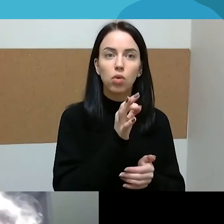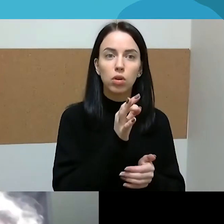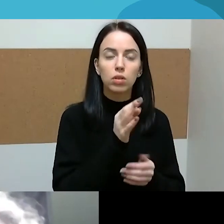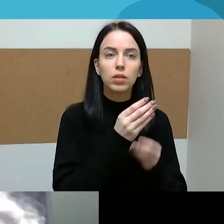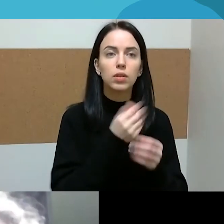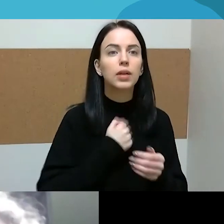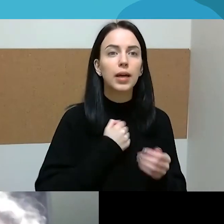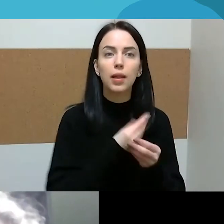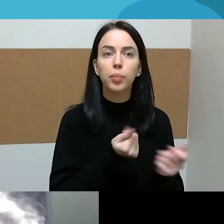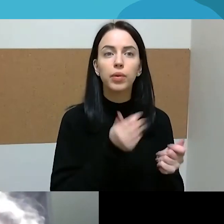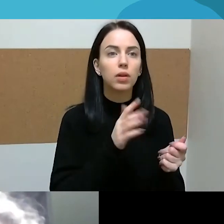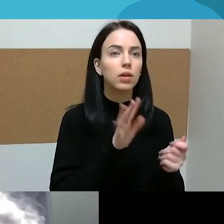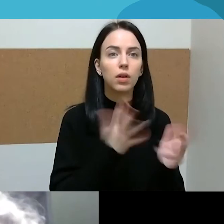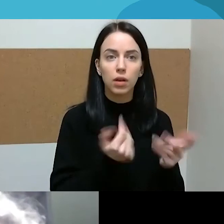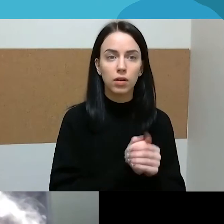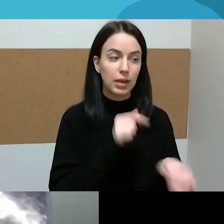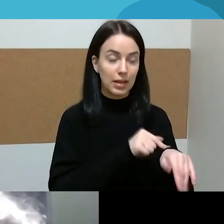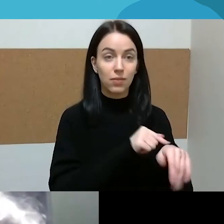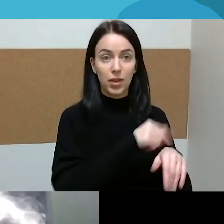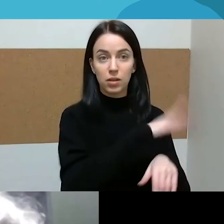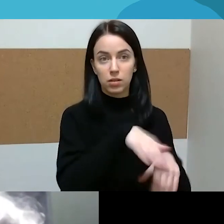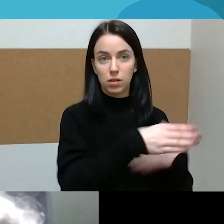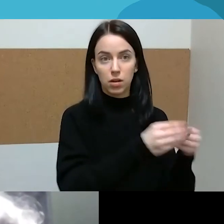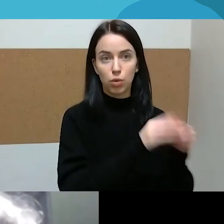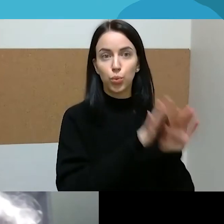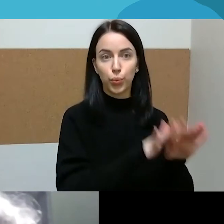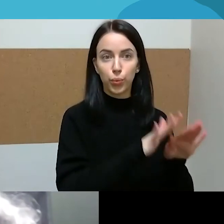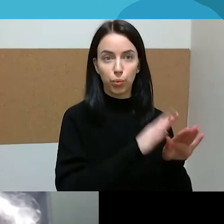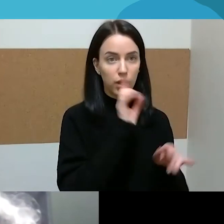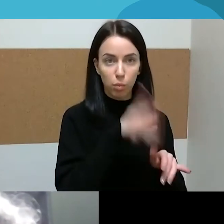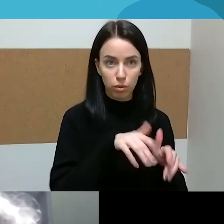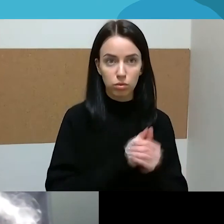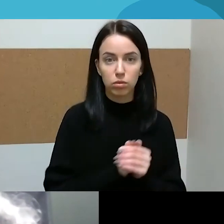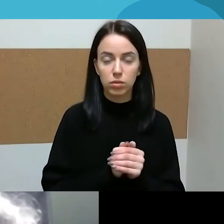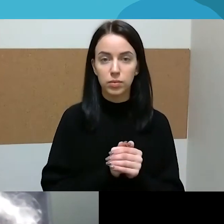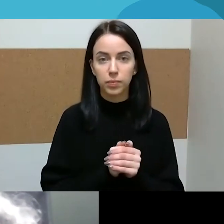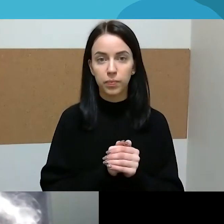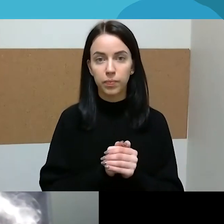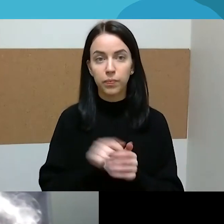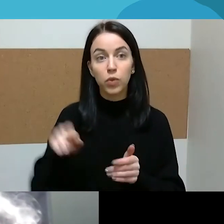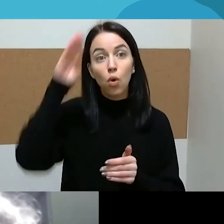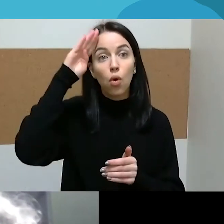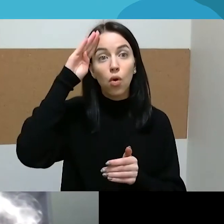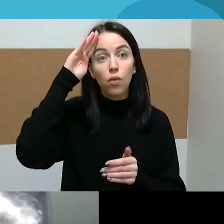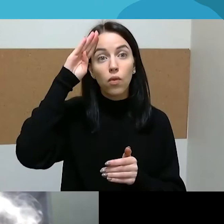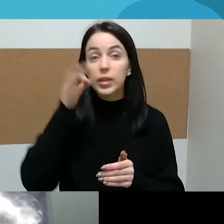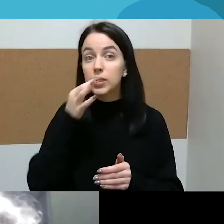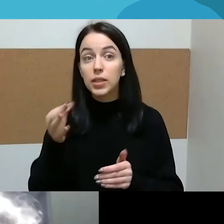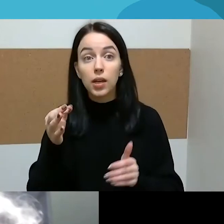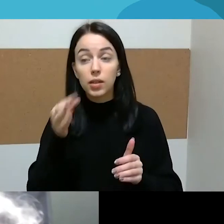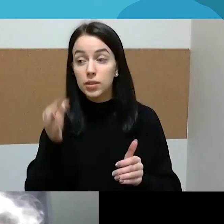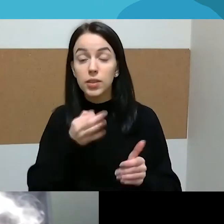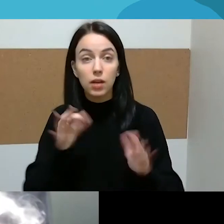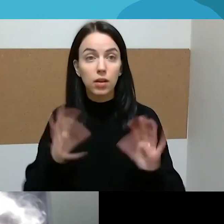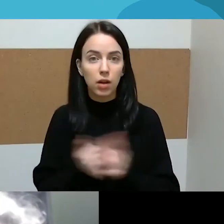tuo tarpu vyrai įvardina, kad jie praleidė per daug laiko ar daugiau laiko darbe,